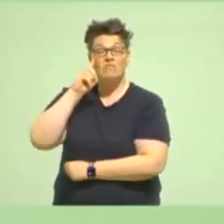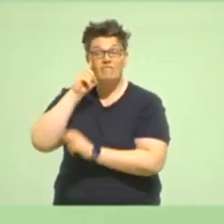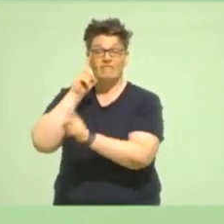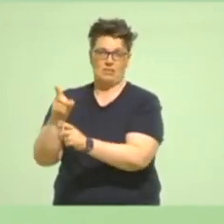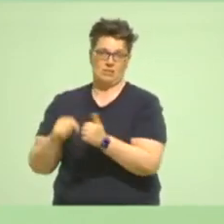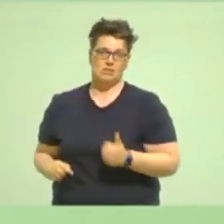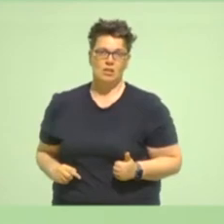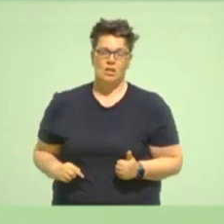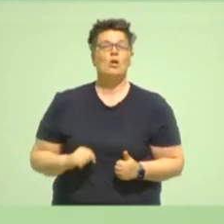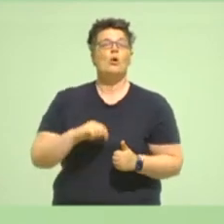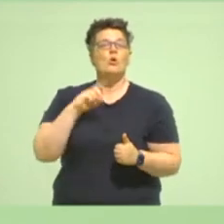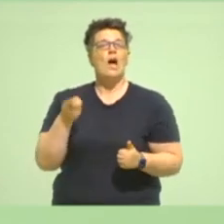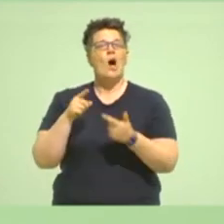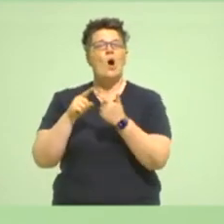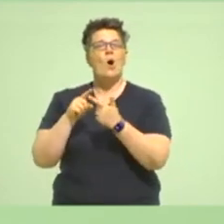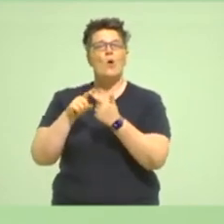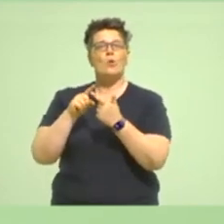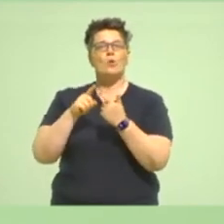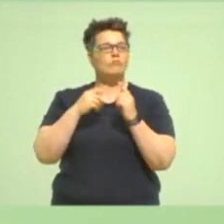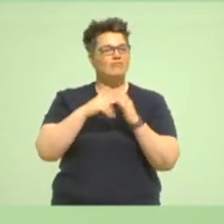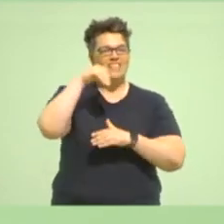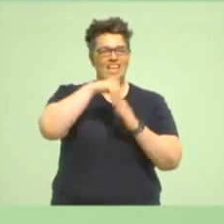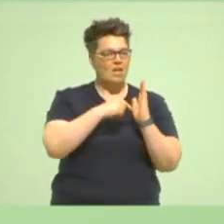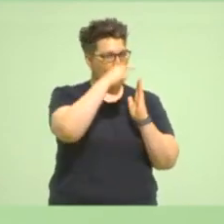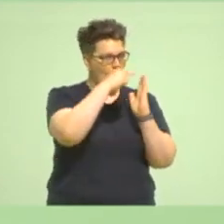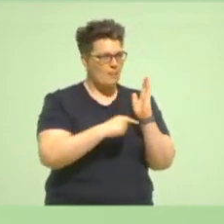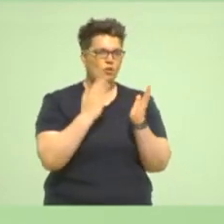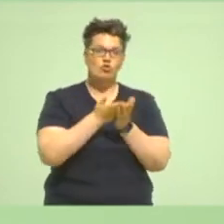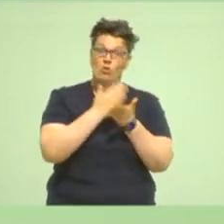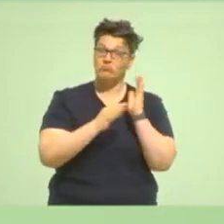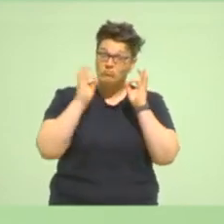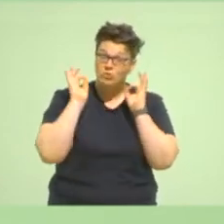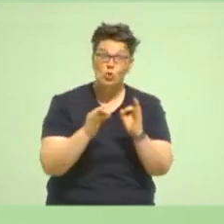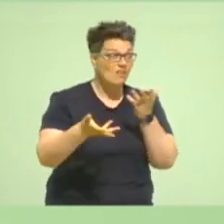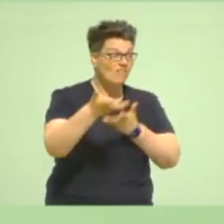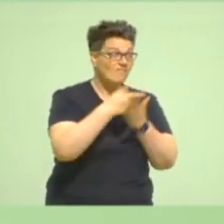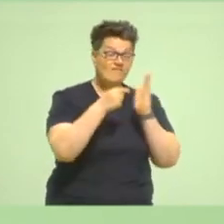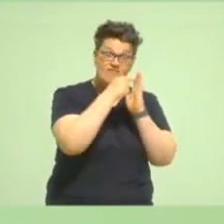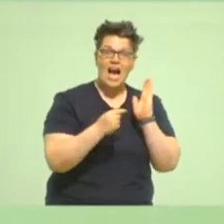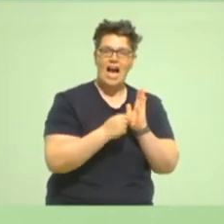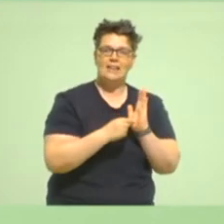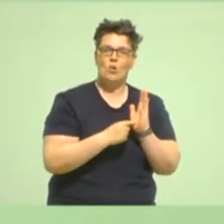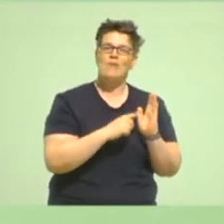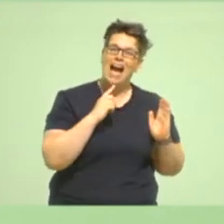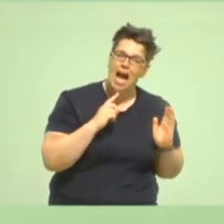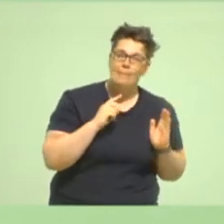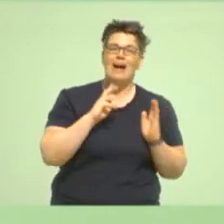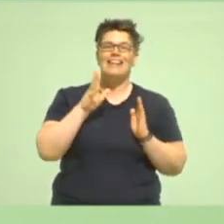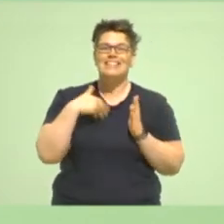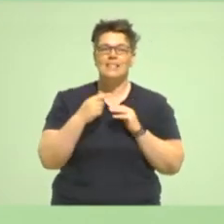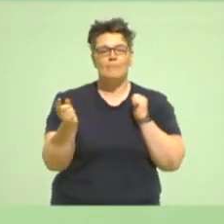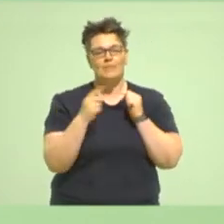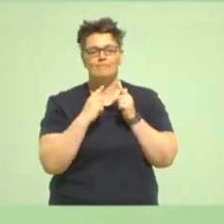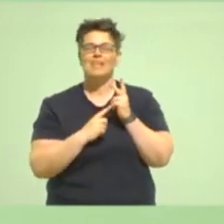gute Dinge gibt, die im Inhalt verhandelt wurden. Und weil es am Ende aber Dinge gibt, die man dann auch entscheiden